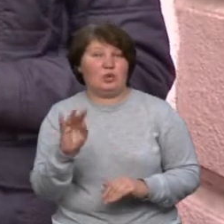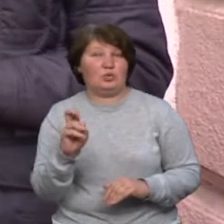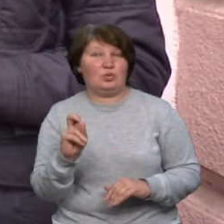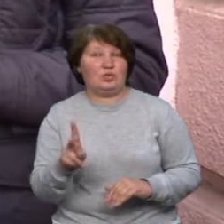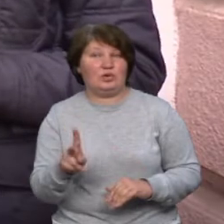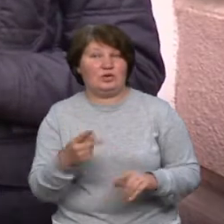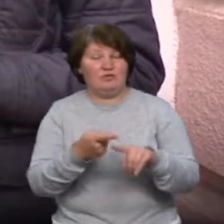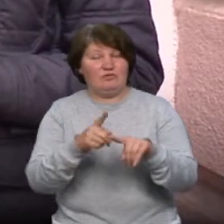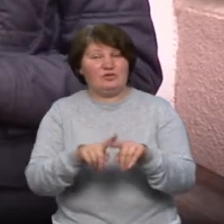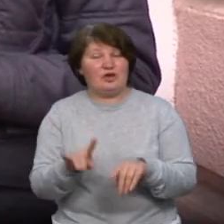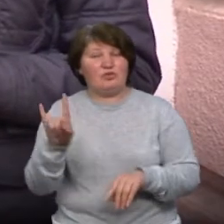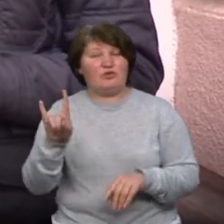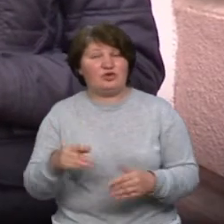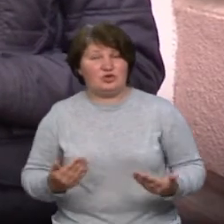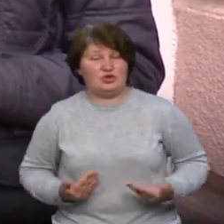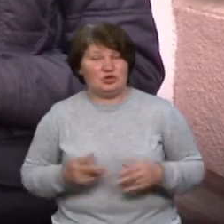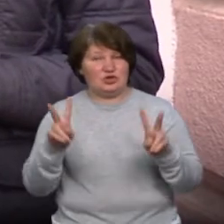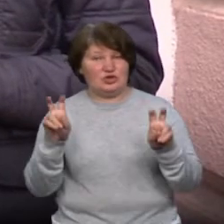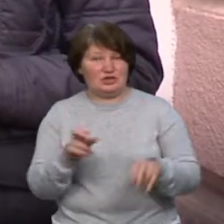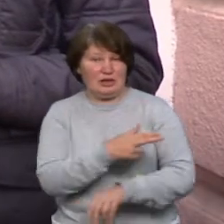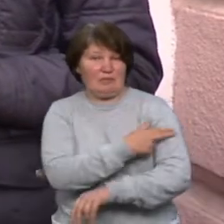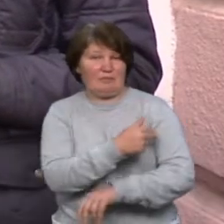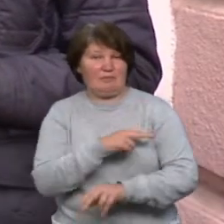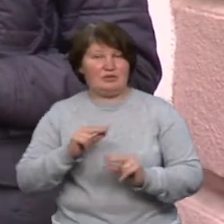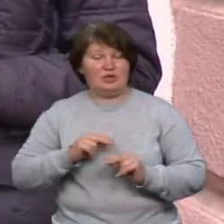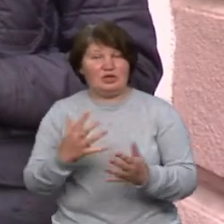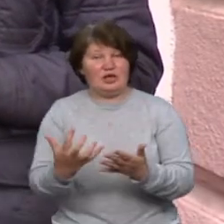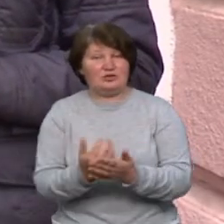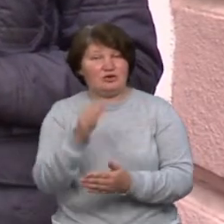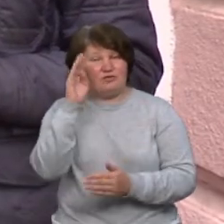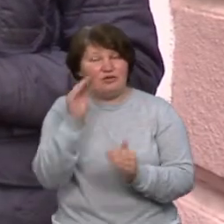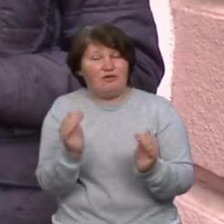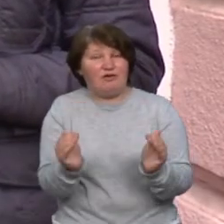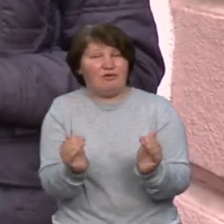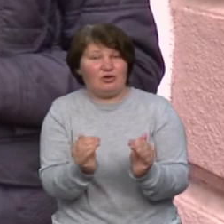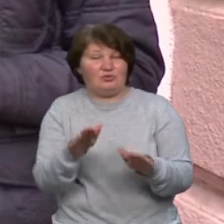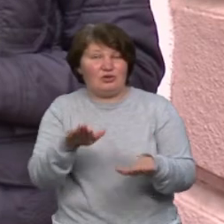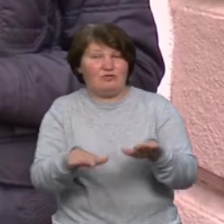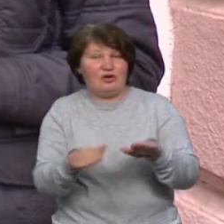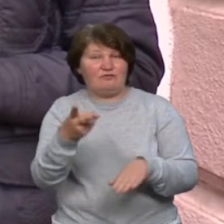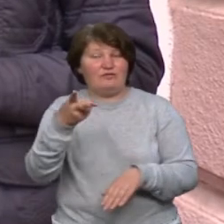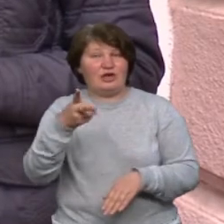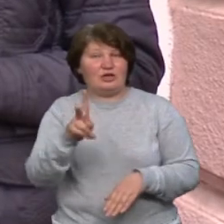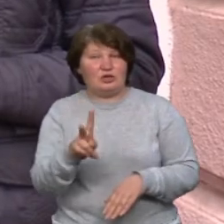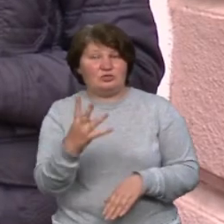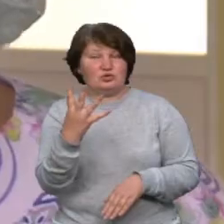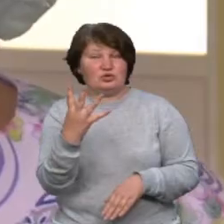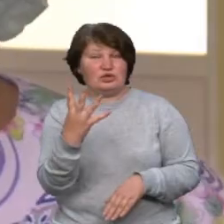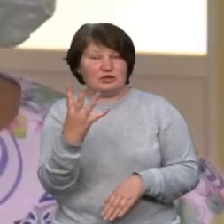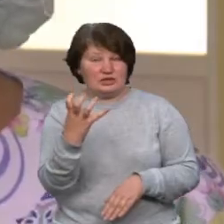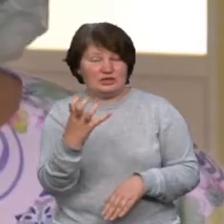Саме у цьому «Вікні життя» медперсонал дитячої лікарні знайшов хлопчика вагою 2 кілограми 400 грам.